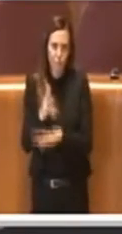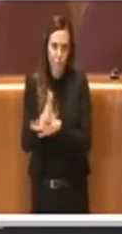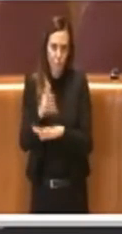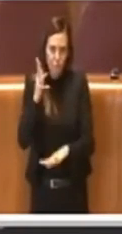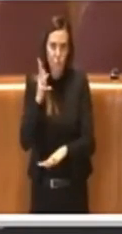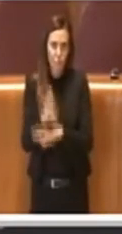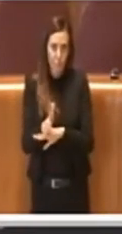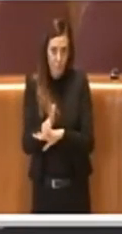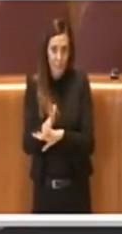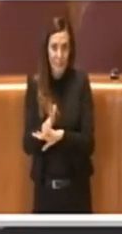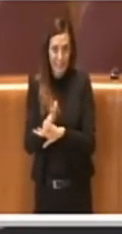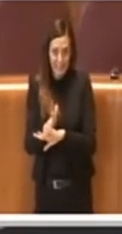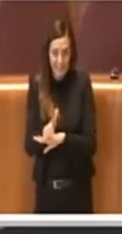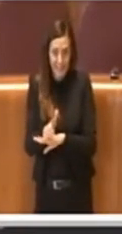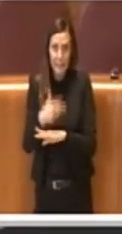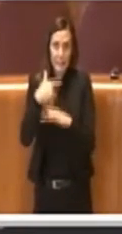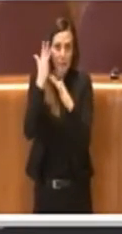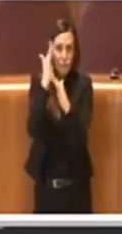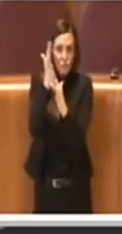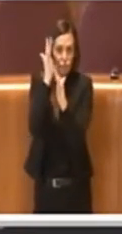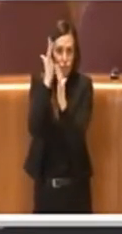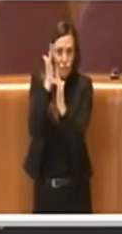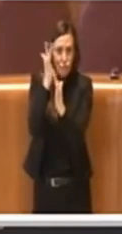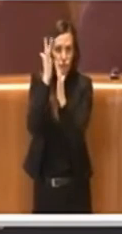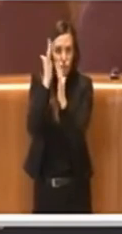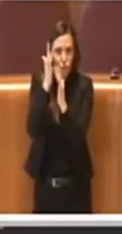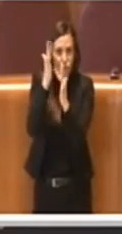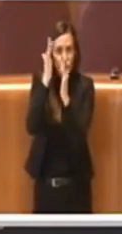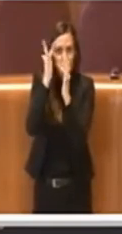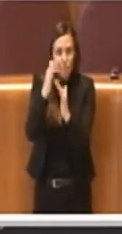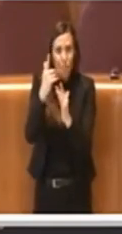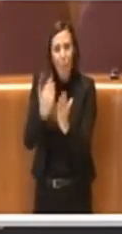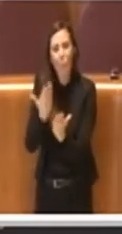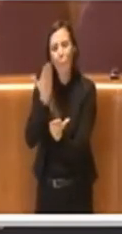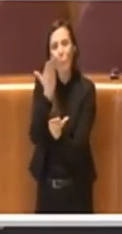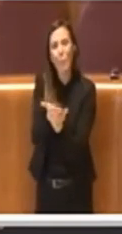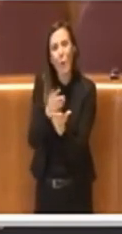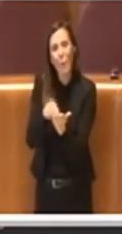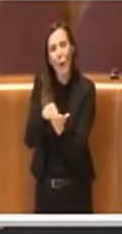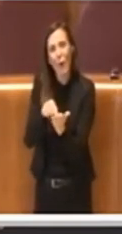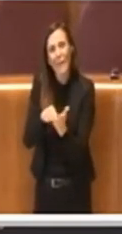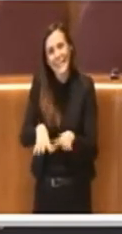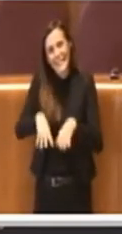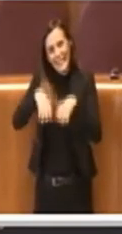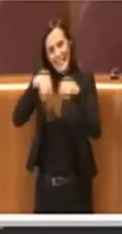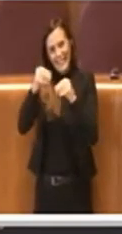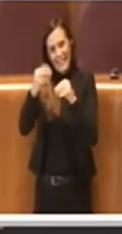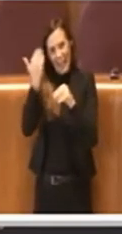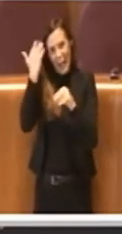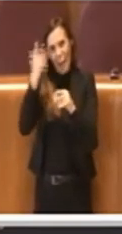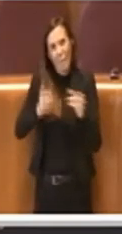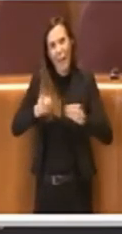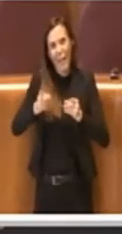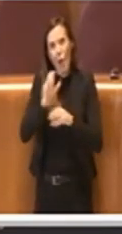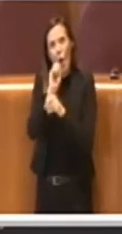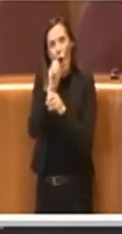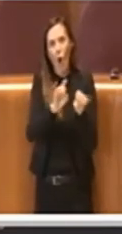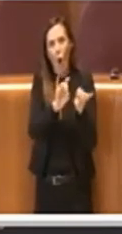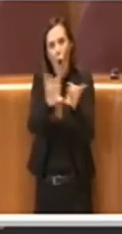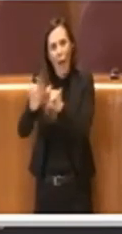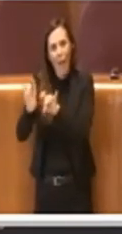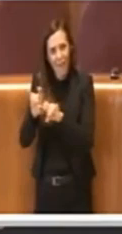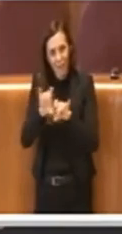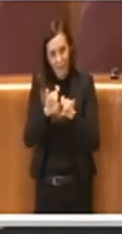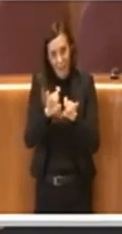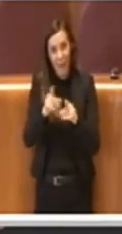abbiamo molto riflettuto sulla proposta che inizialmente era stata formulata in pieno periodo Covid per